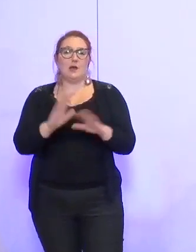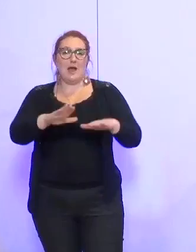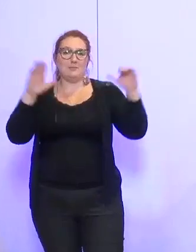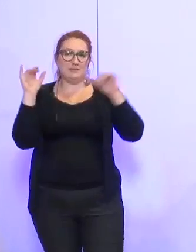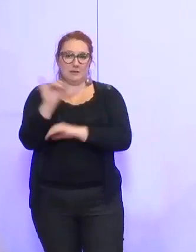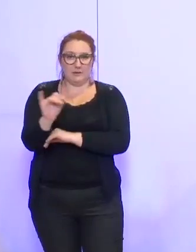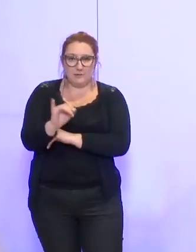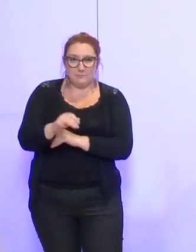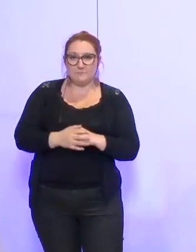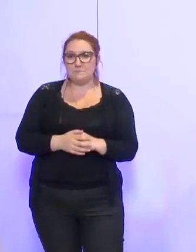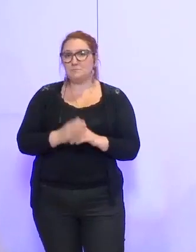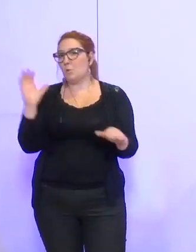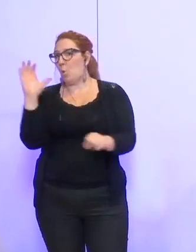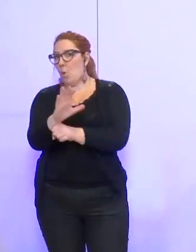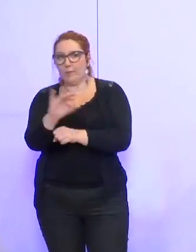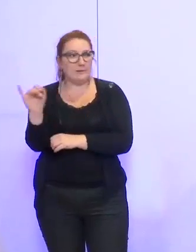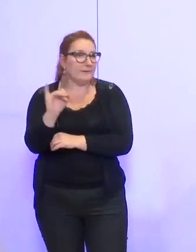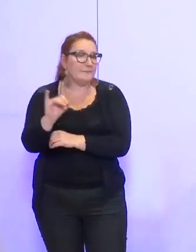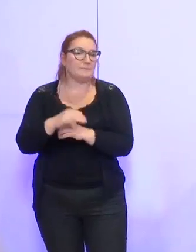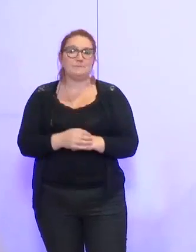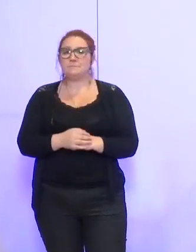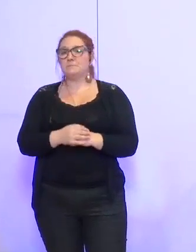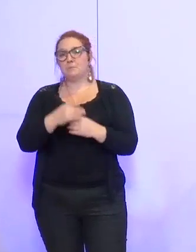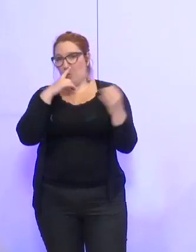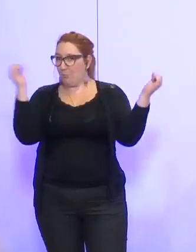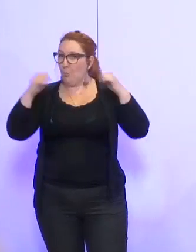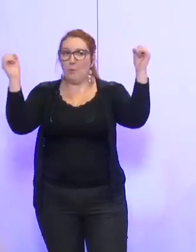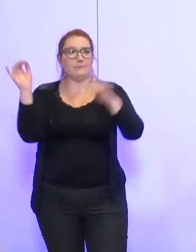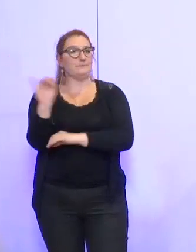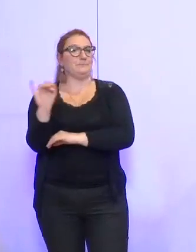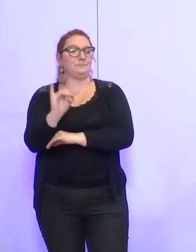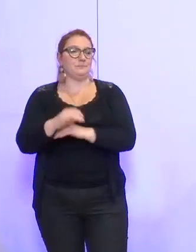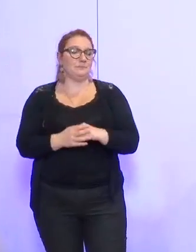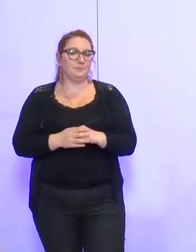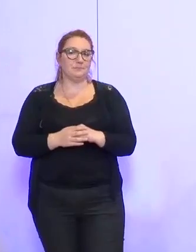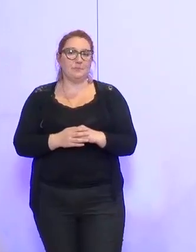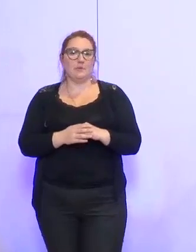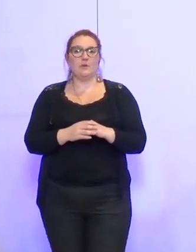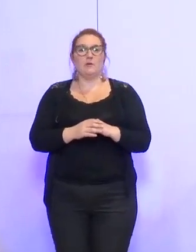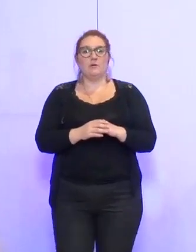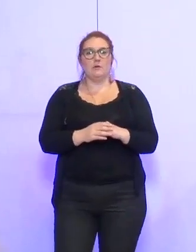'abstient ? Qui est contre ? Qui est pour ?